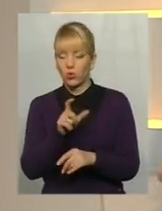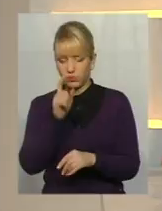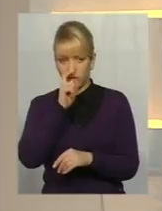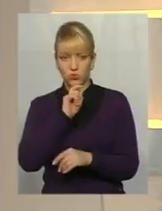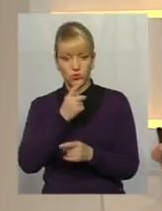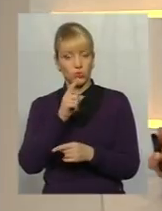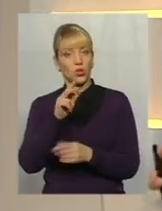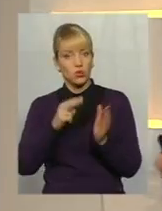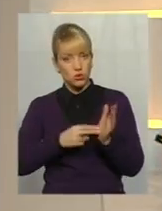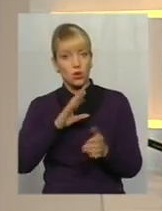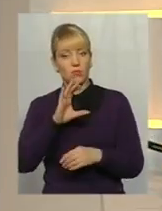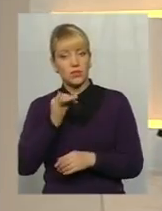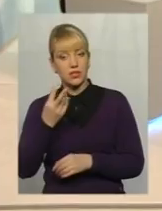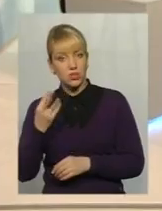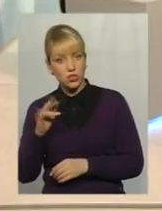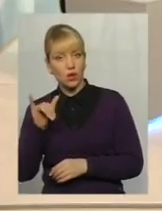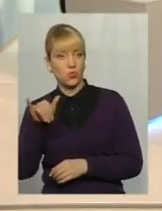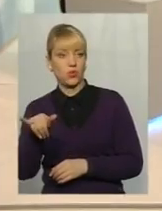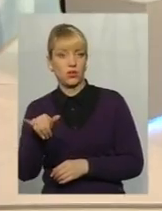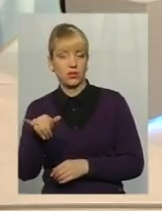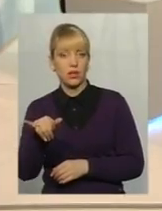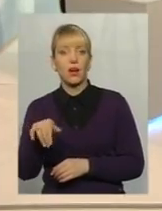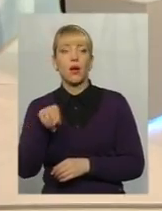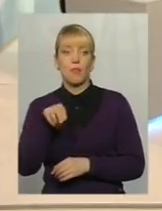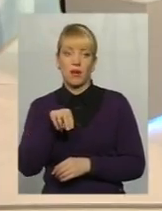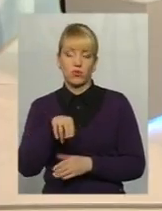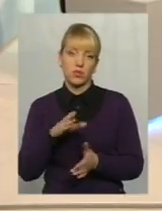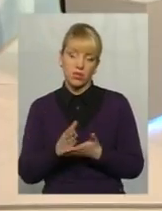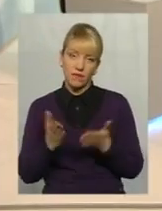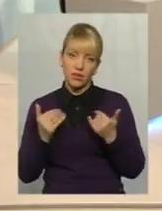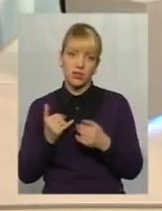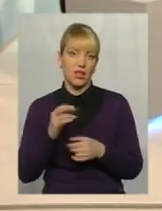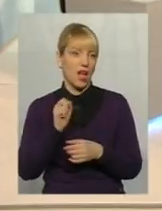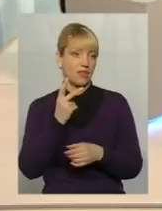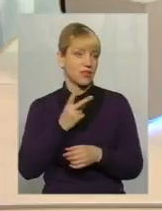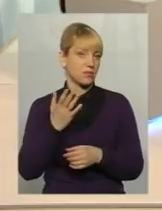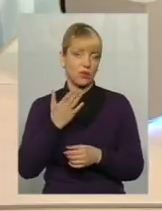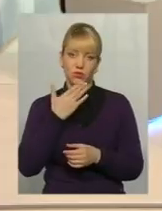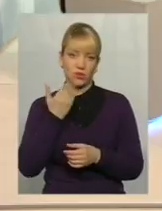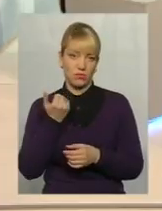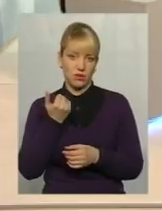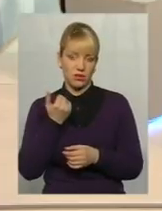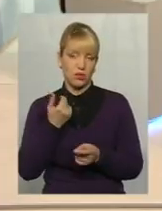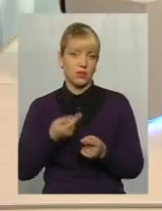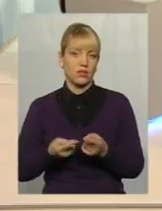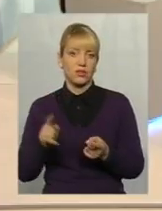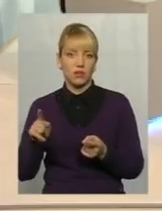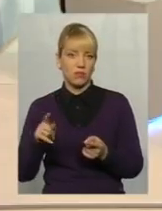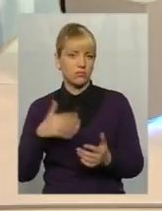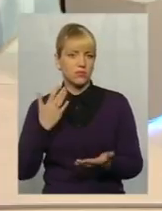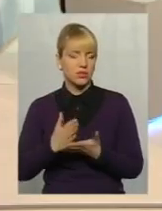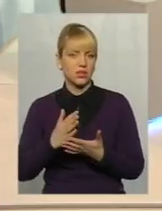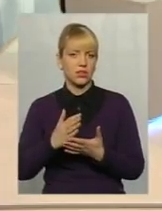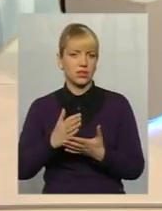чого 7-го січня в православних є вихідний, а 25-го, до речі, нема. І там прям такі, ну, ворхливі